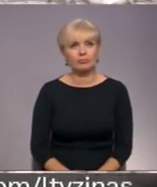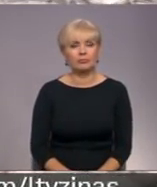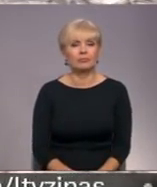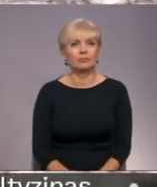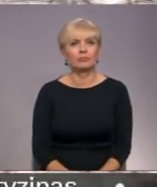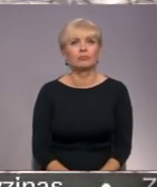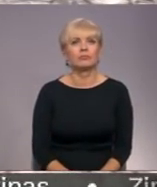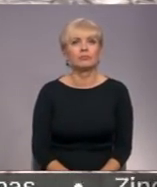Zemgavas reģionālā televīzija.